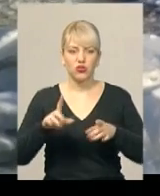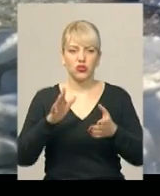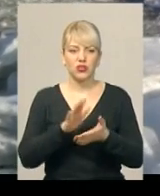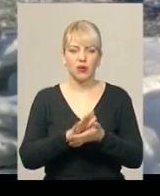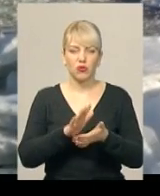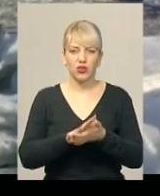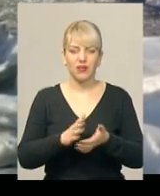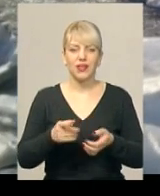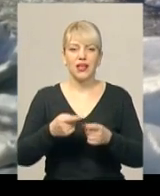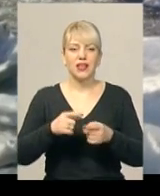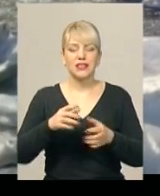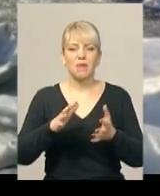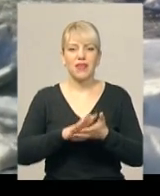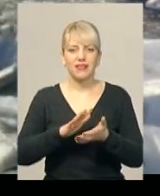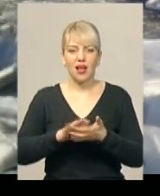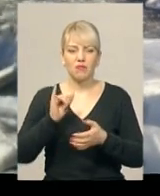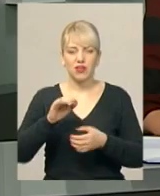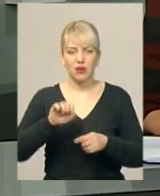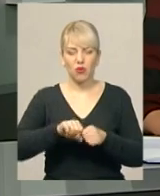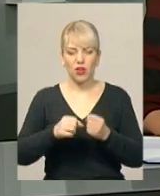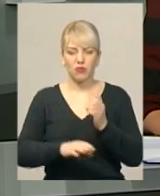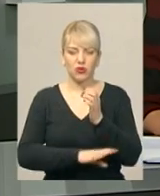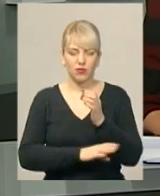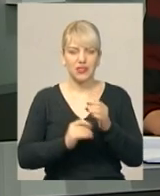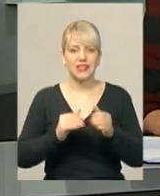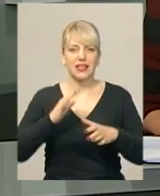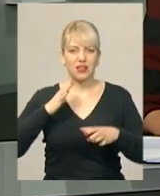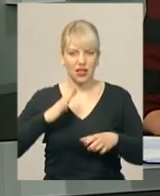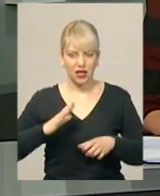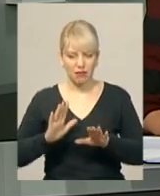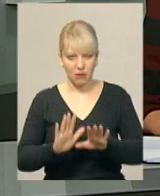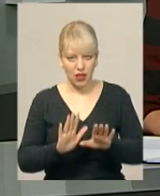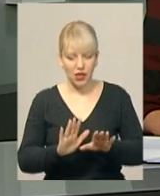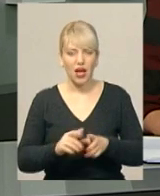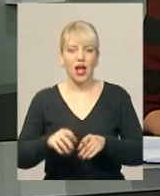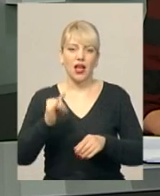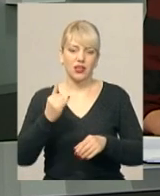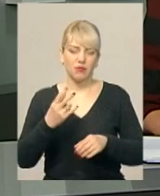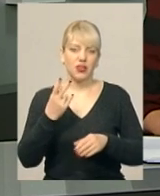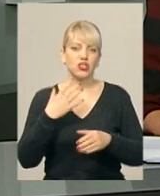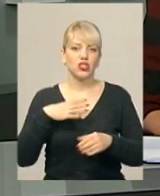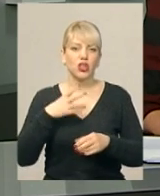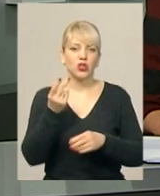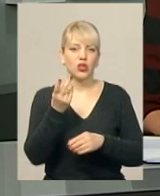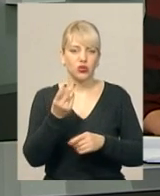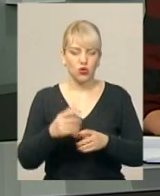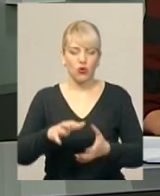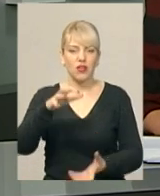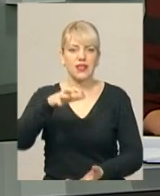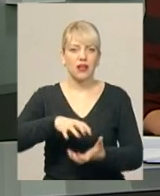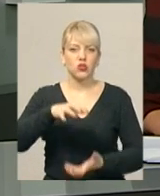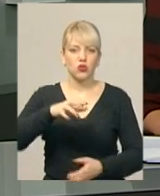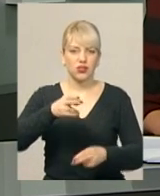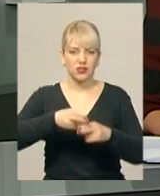і поламаними деревами, на водогоні стримали. Нині очікують на другу. До неї насосна і водоочисна станції повністю готові, каже Яна